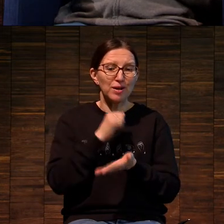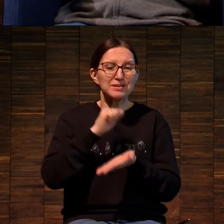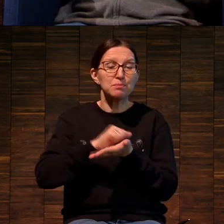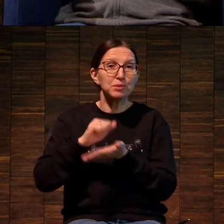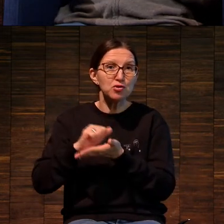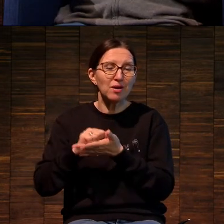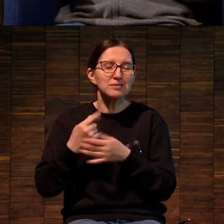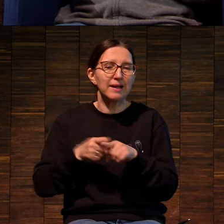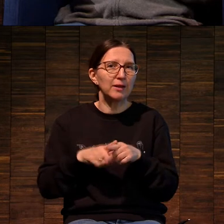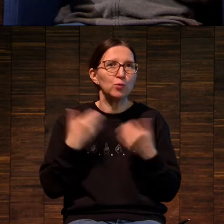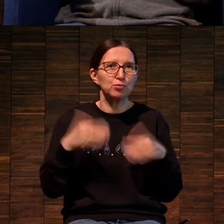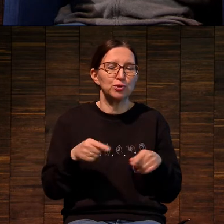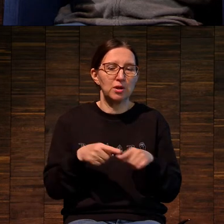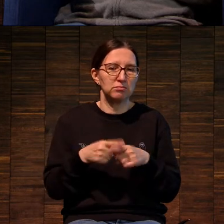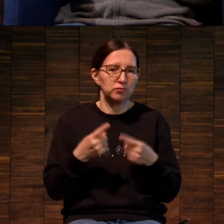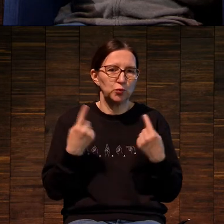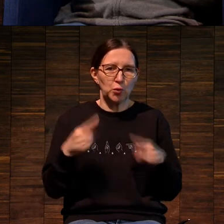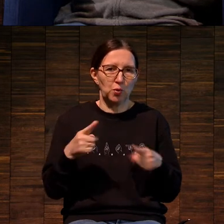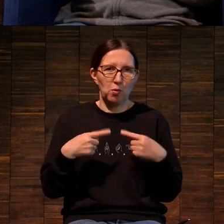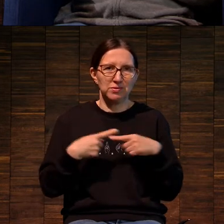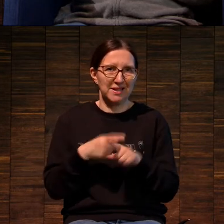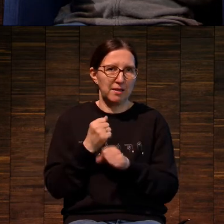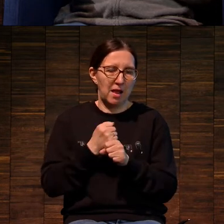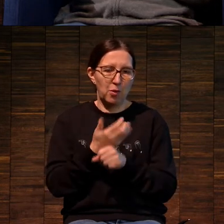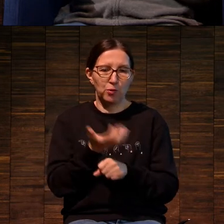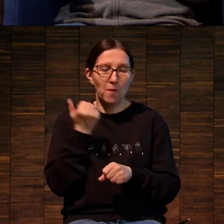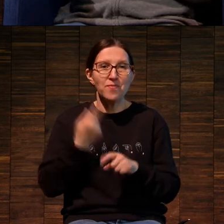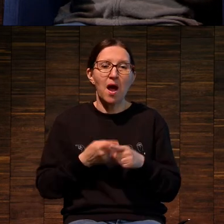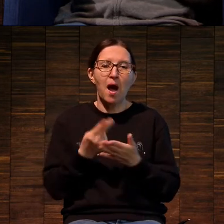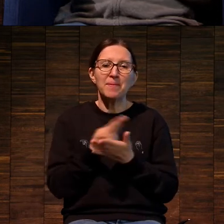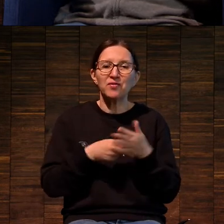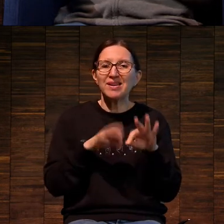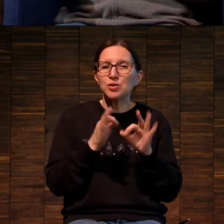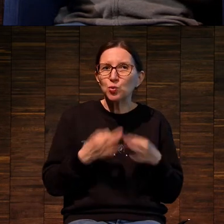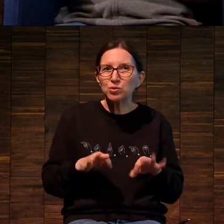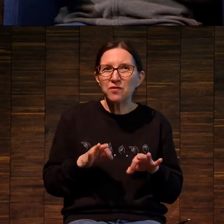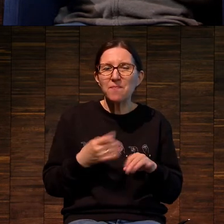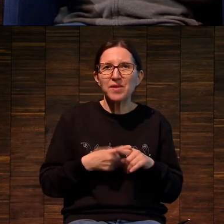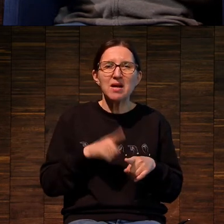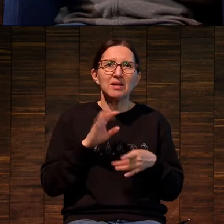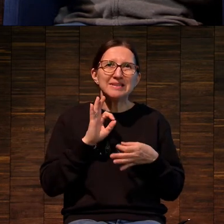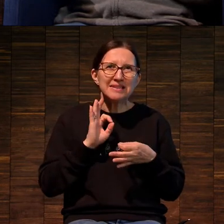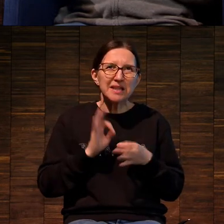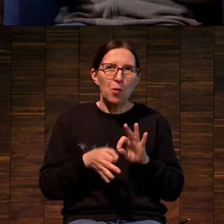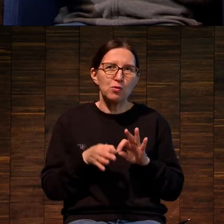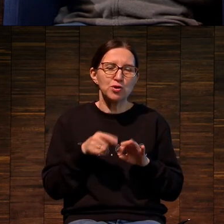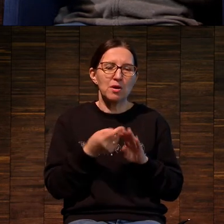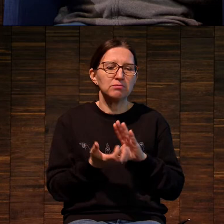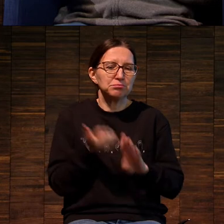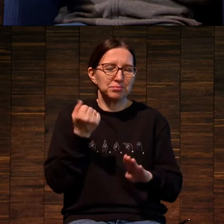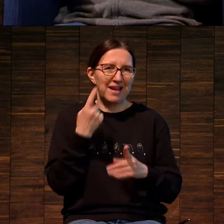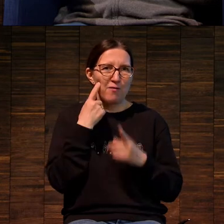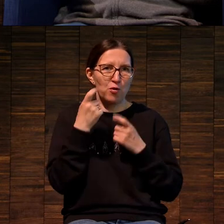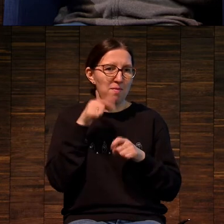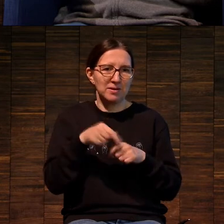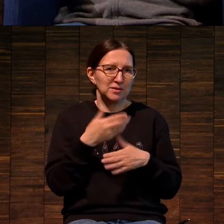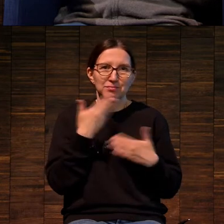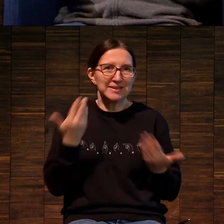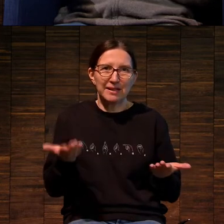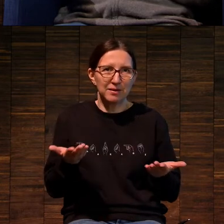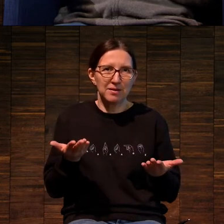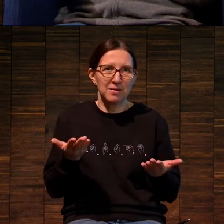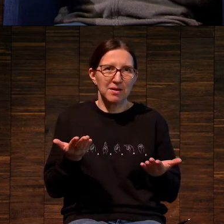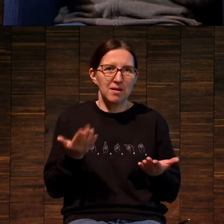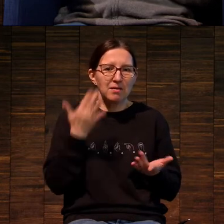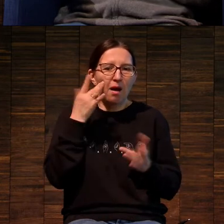чем-то другим. В произведении искусства сложно выделить информационную составляющую,